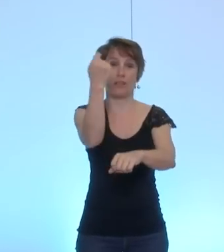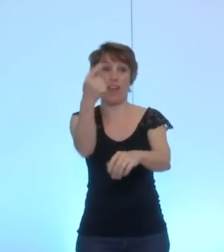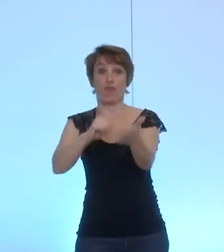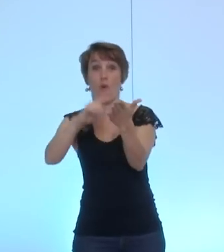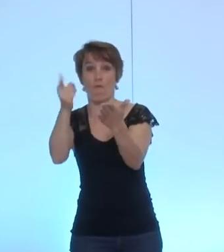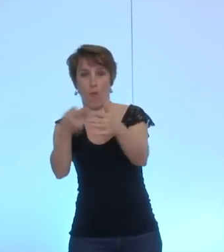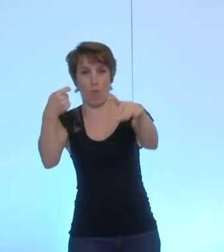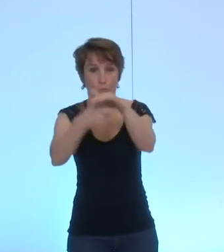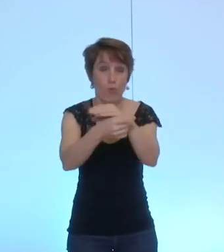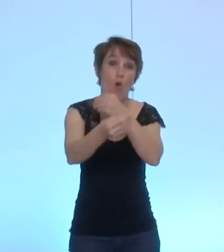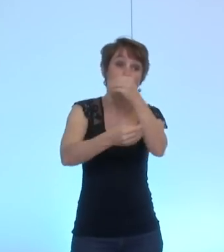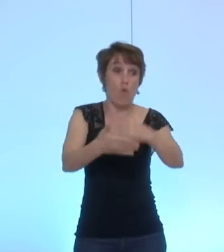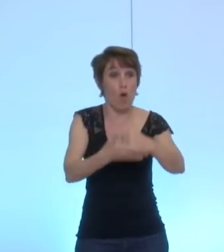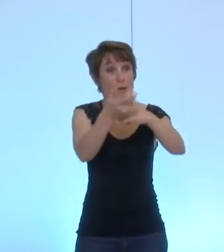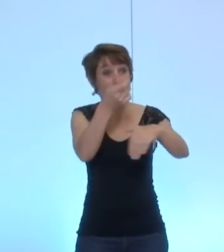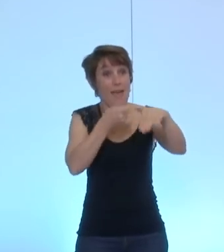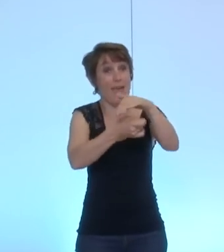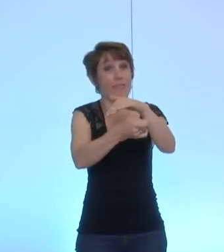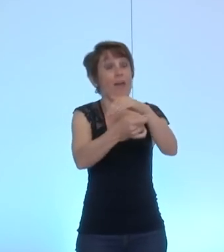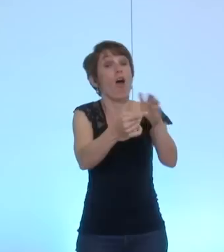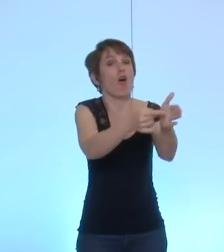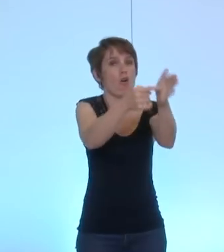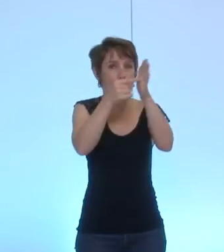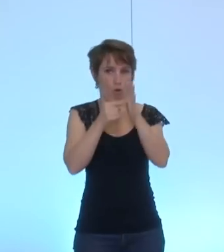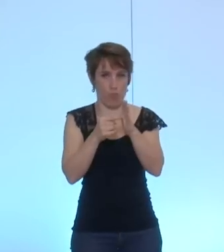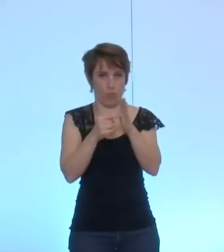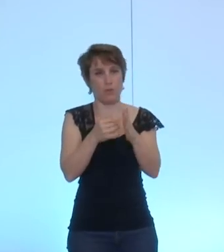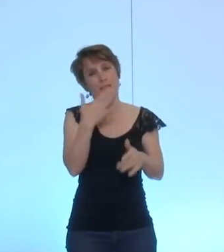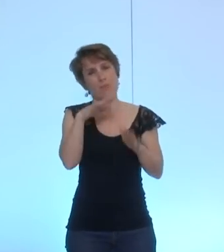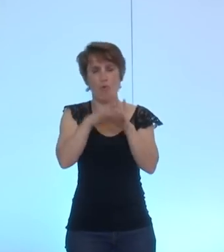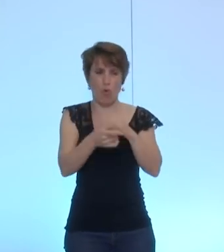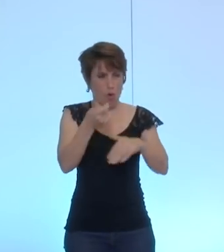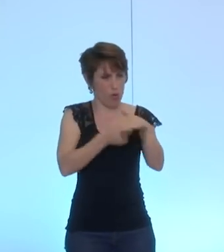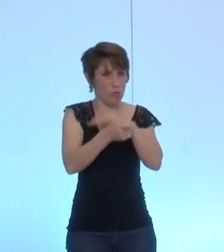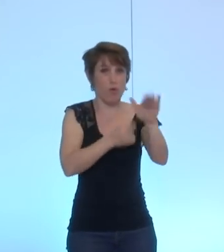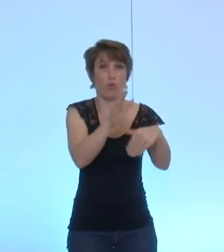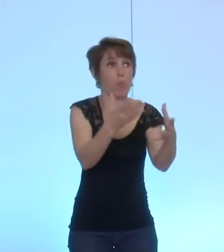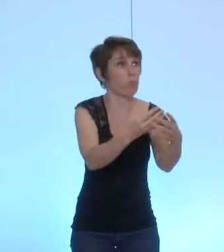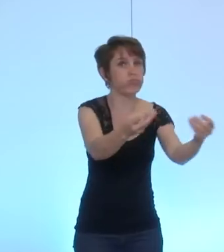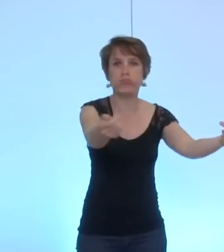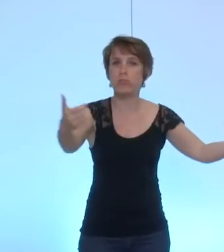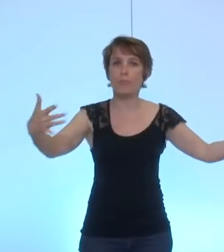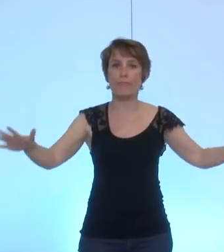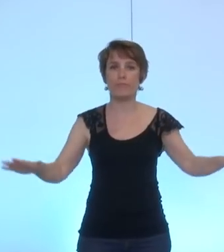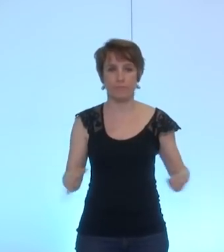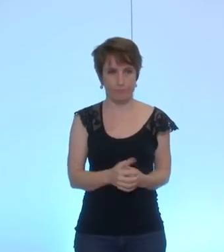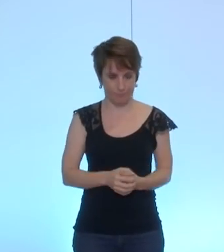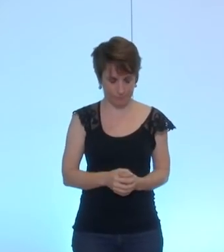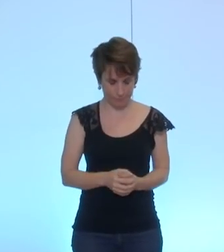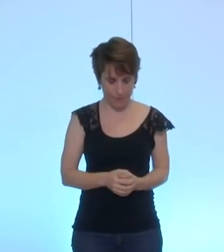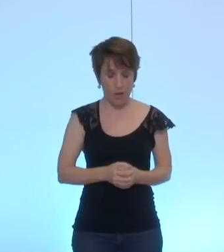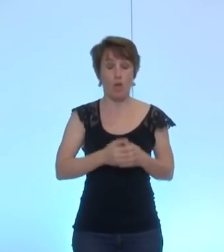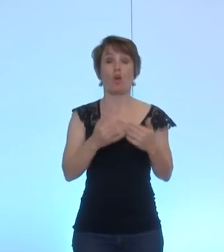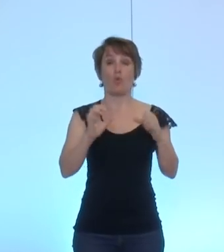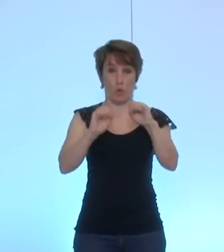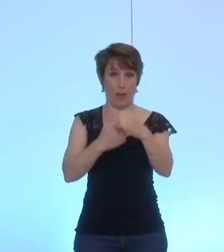aides remboursables que des subventions à fonds perdus. La métro, elle va donc utiliser